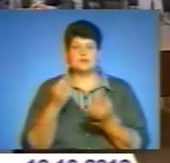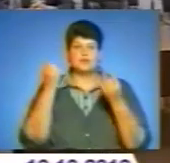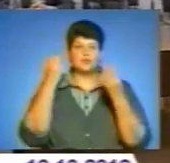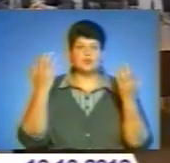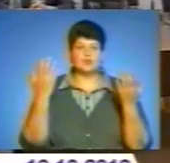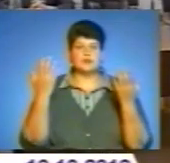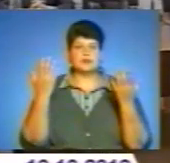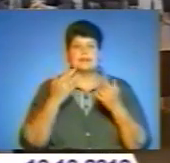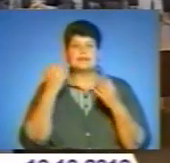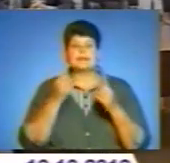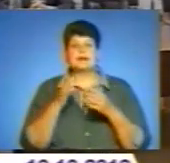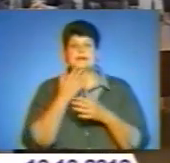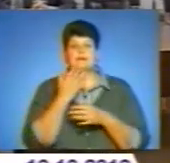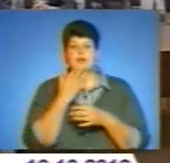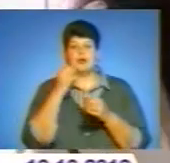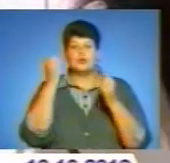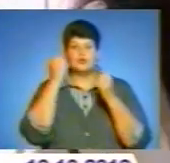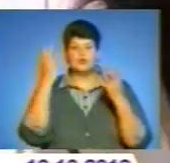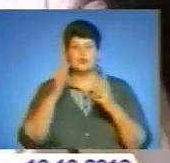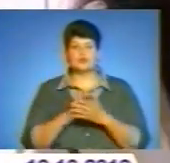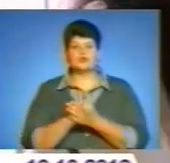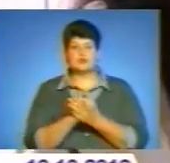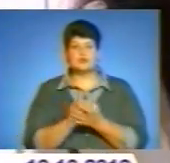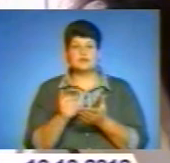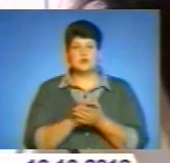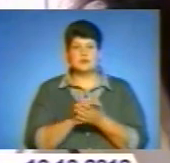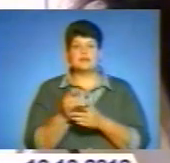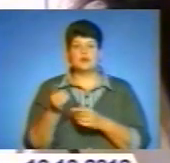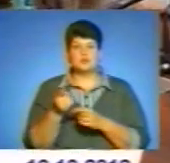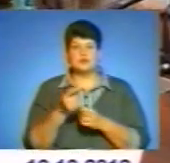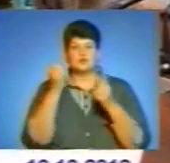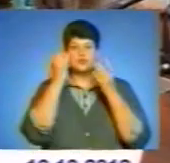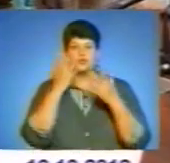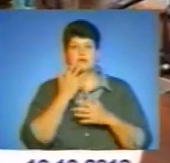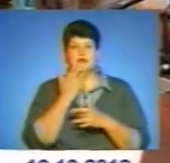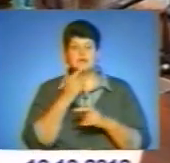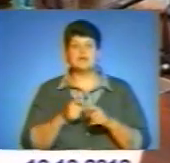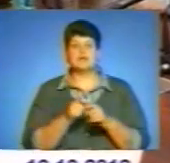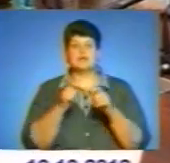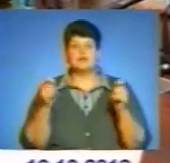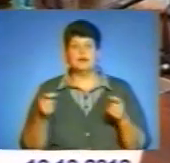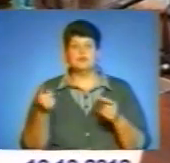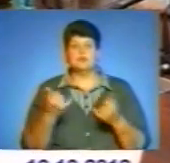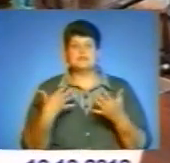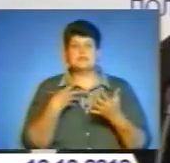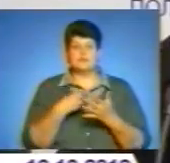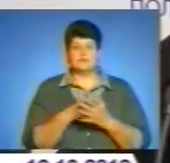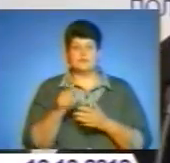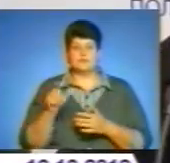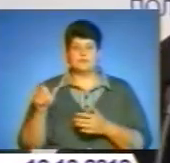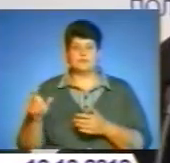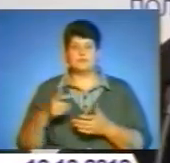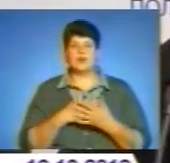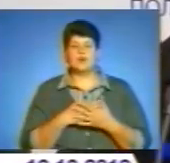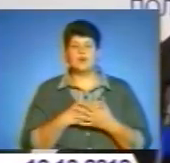культурного центру національності чи культури. Національно-культурні